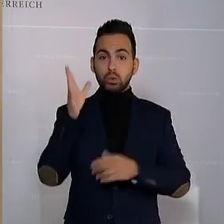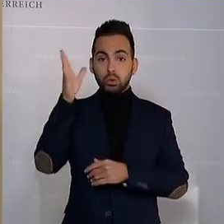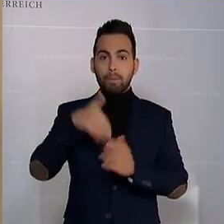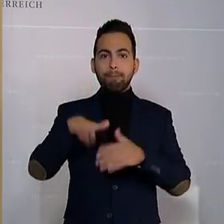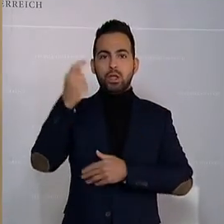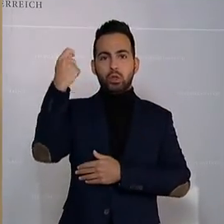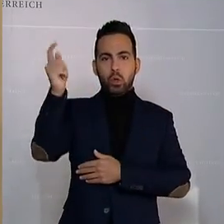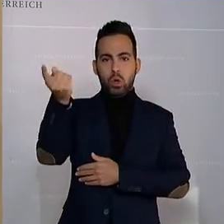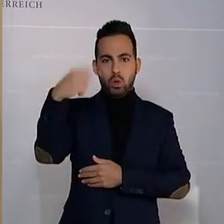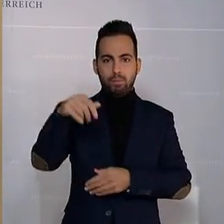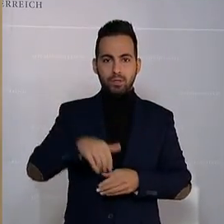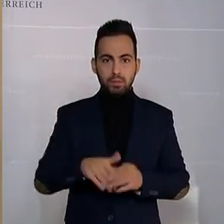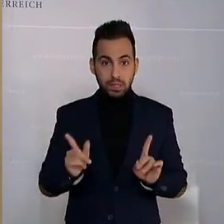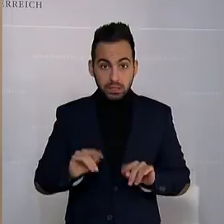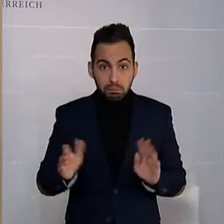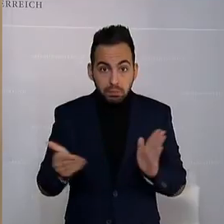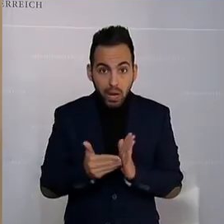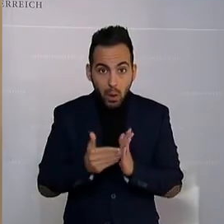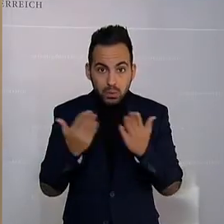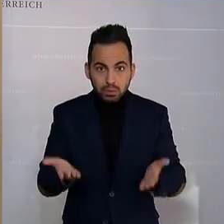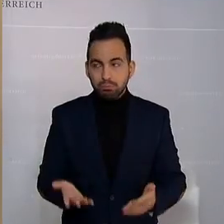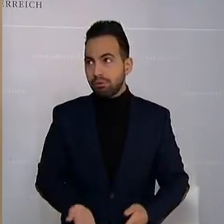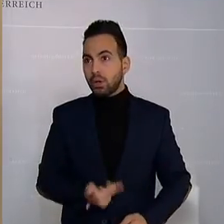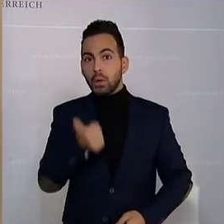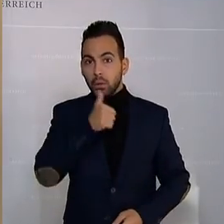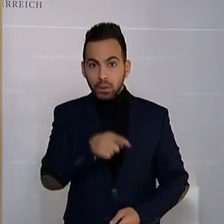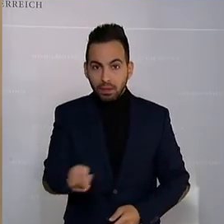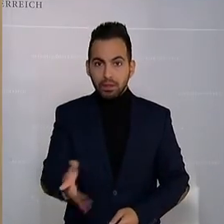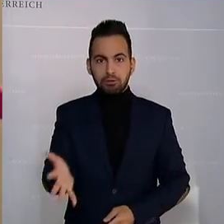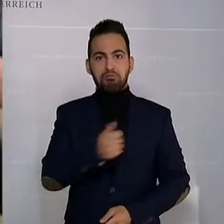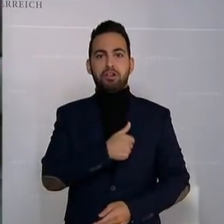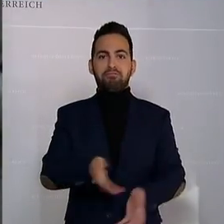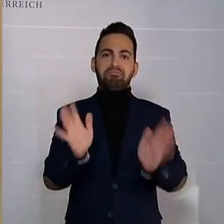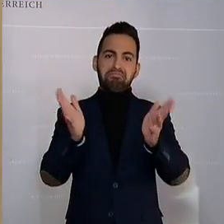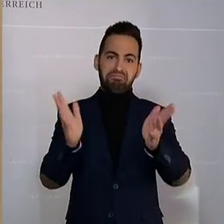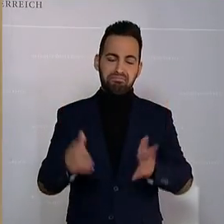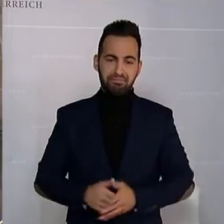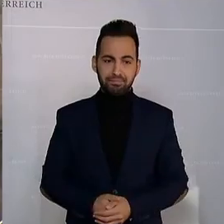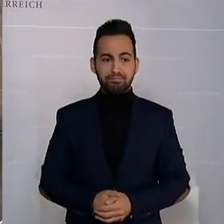werden. Und das haben wir gerade noch gebraucht und die Grünen haben es geschafft. Applaus